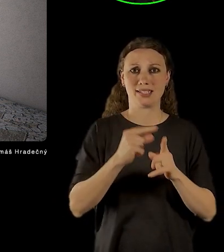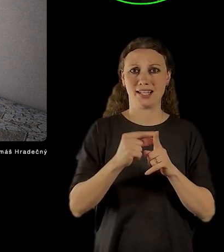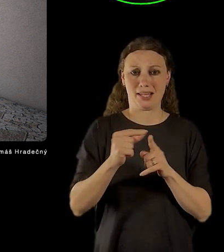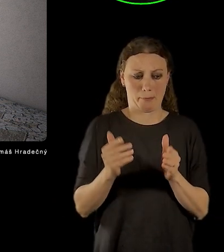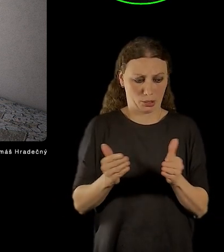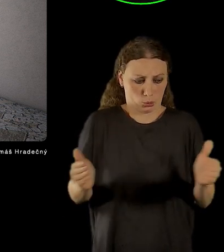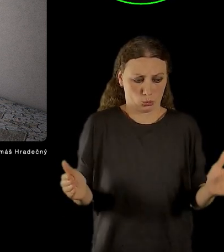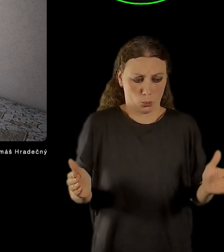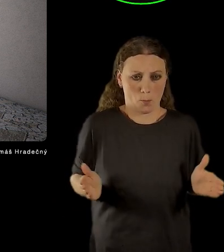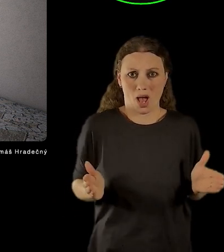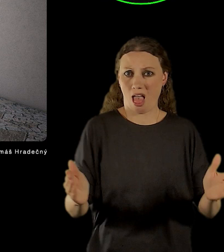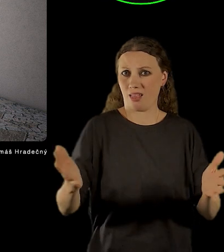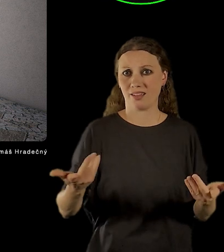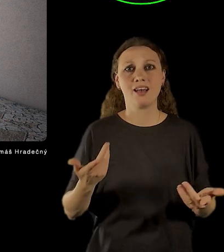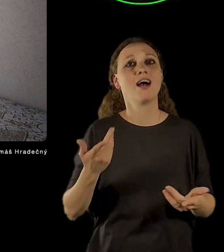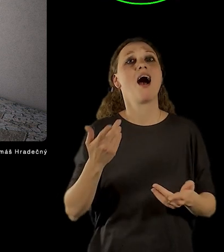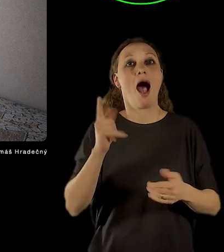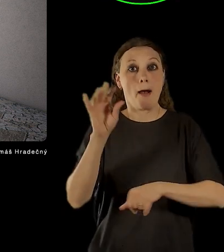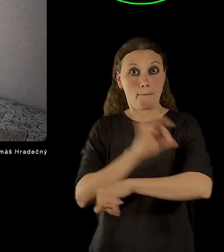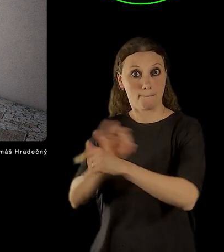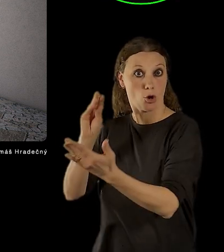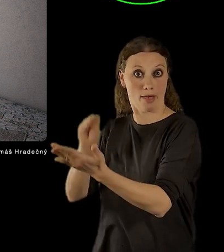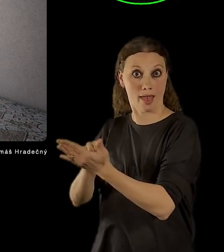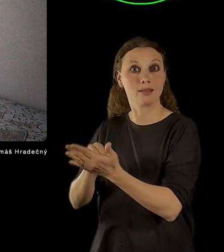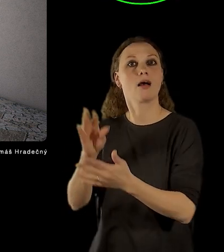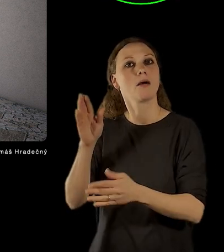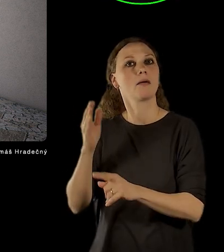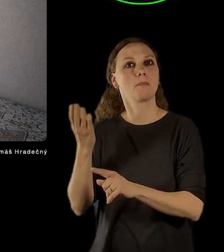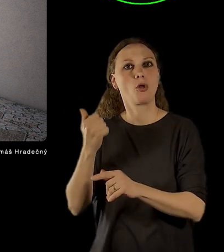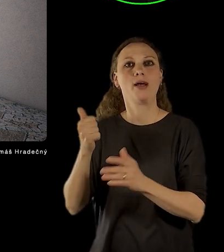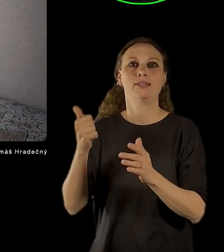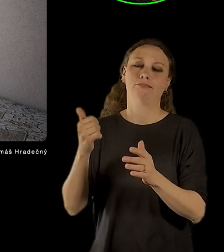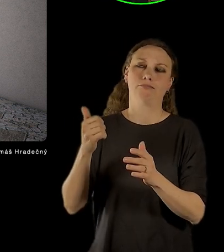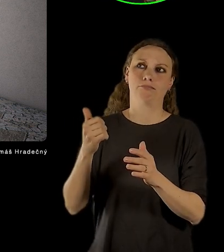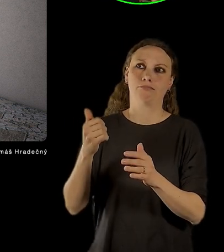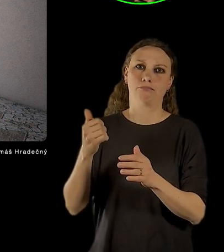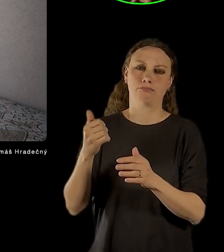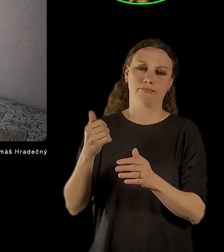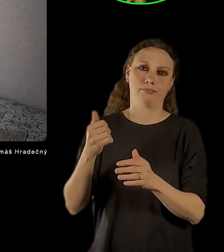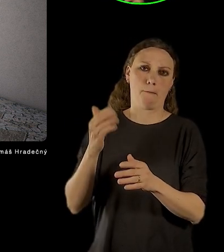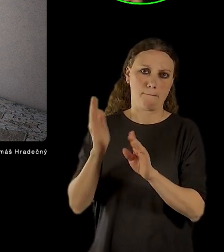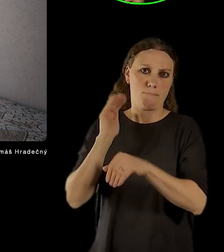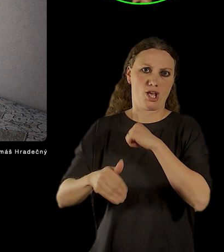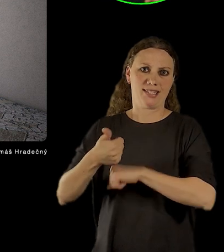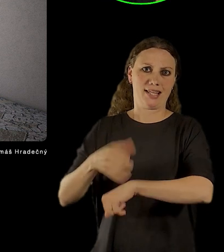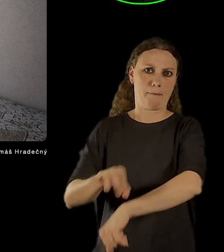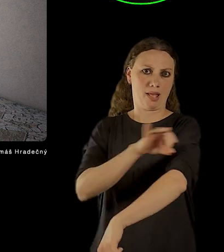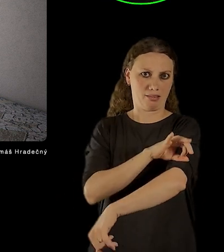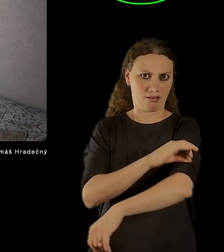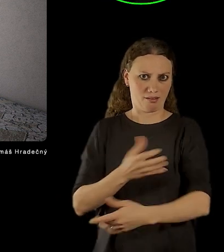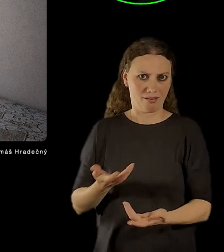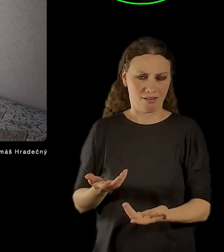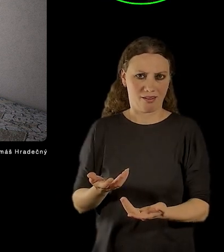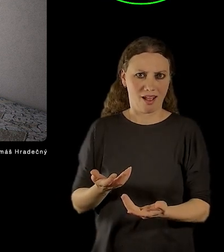jak vy, kdo jste architekty nebo projektanty, tak víte, že prostě dva univkové pruhy mají 1,10 m